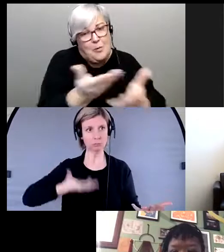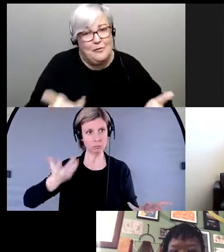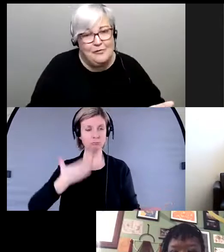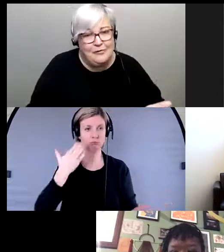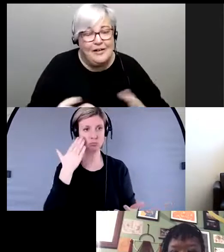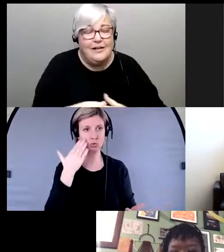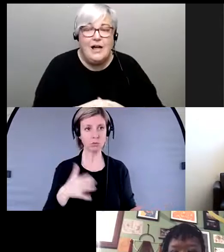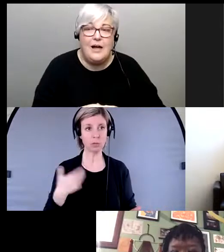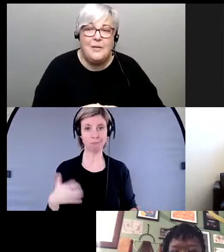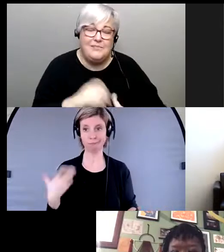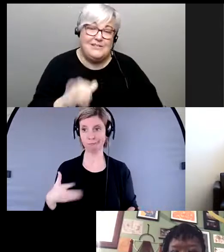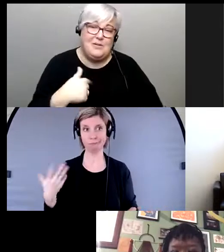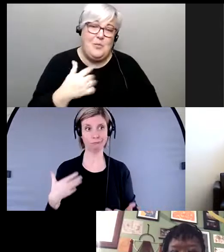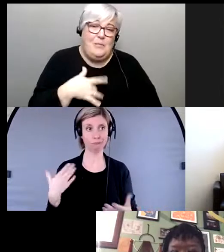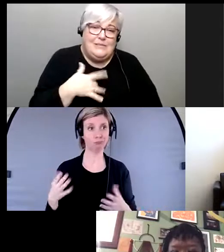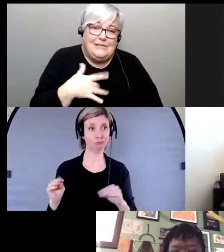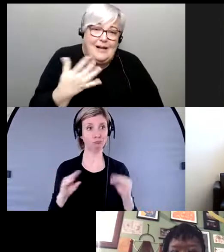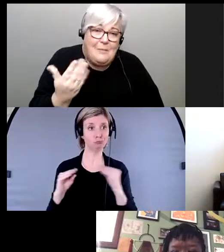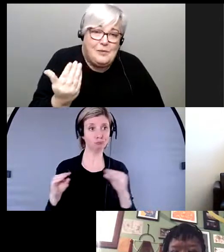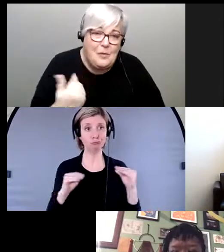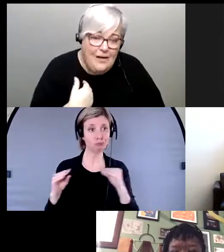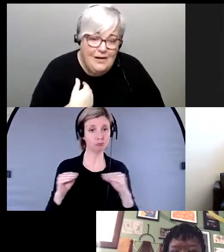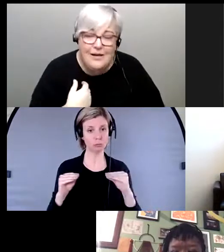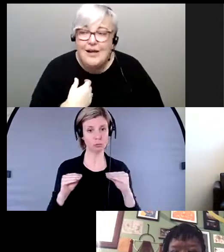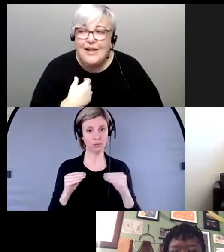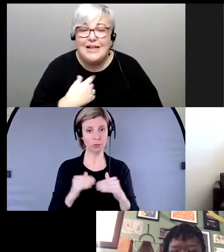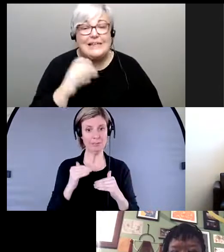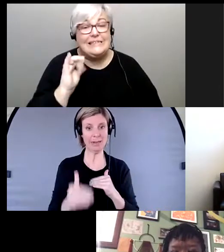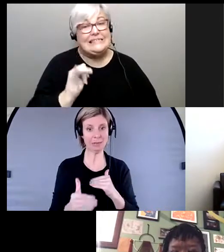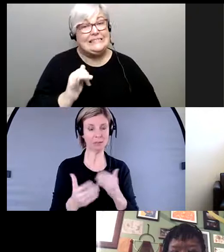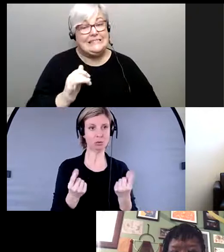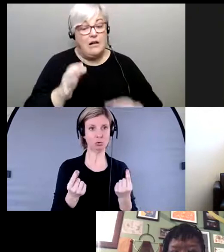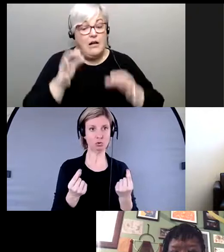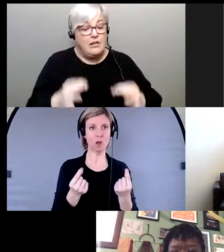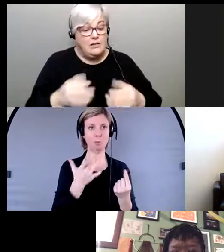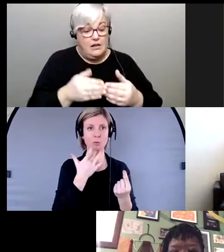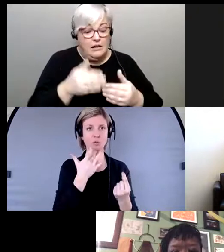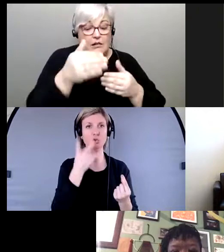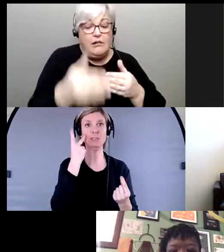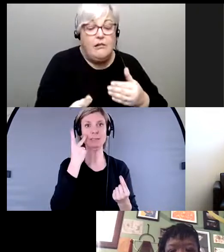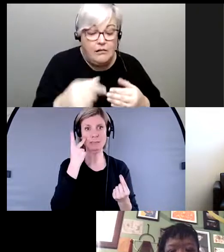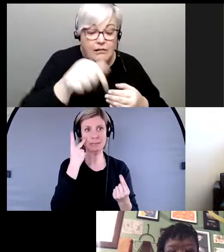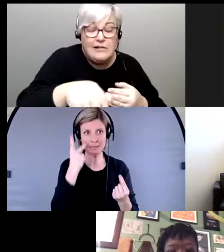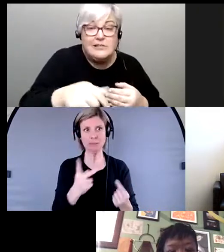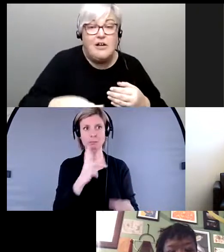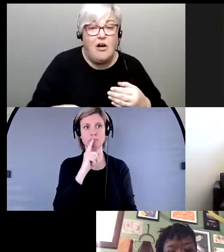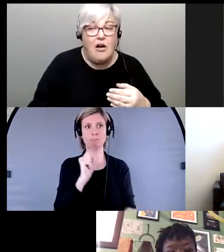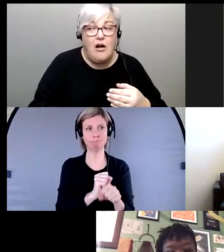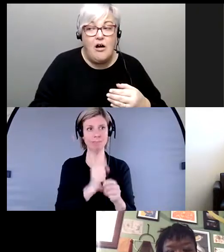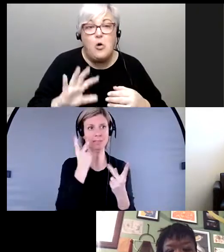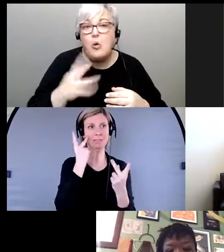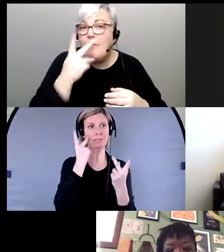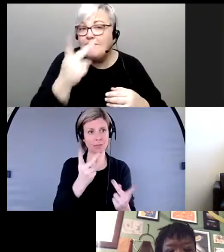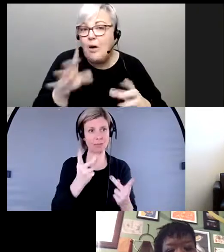-ce que bon lorsqu'on lorsqu'on décide la prochaine étape comment est-ce qu'on peut arriver à une action